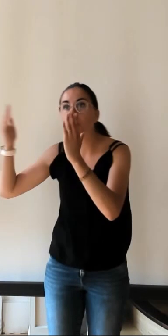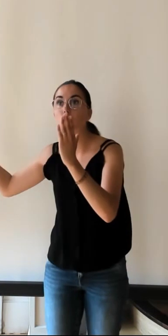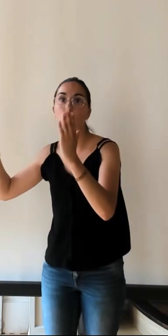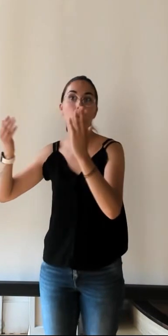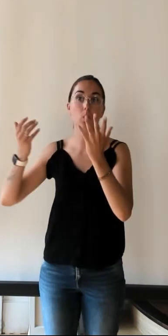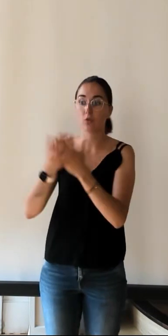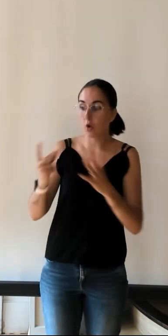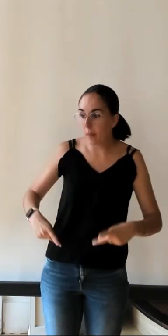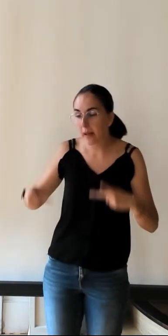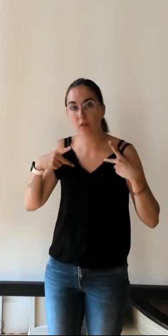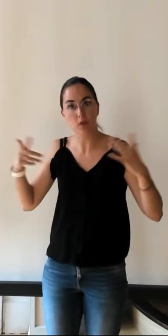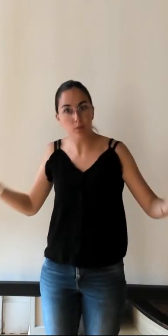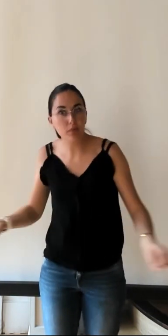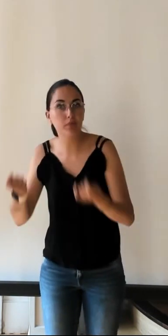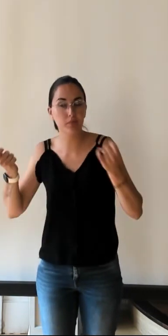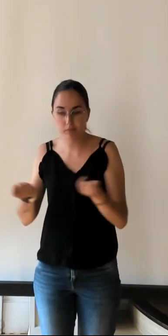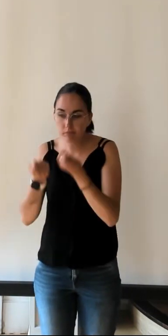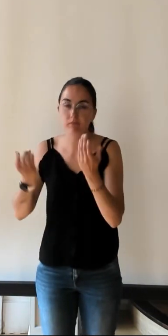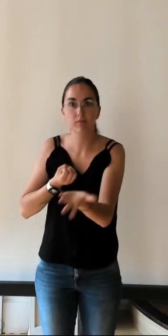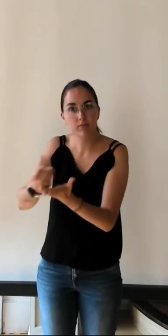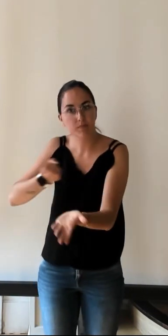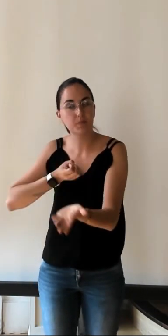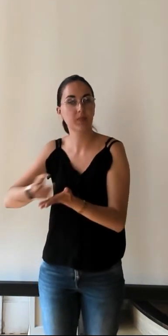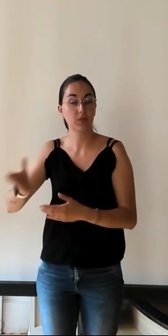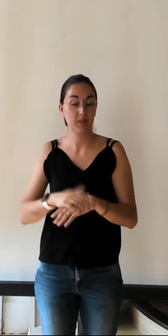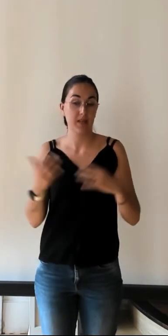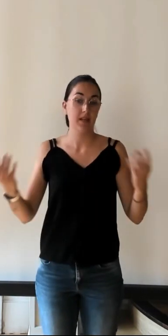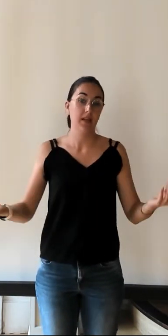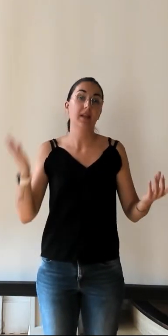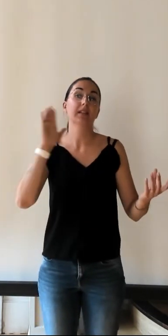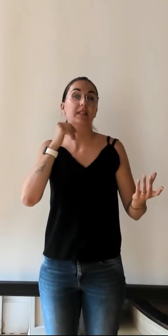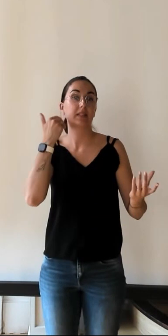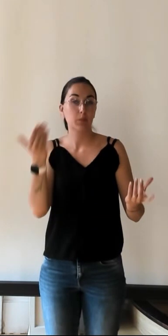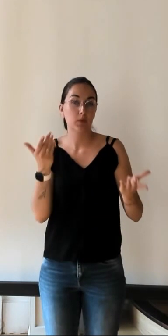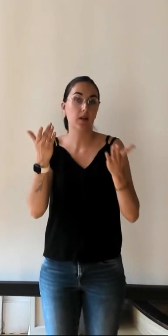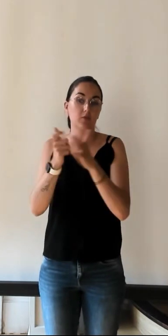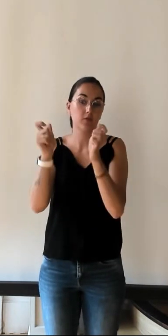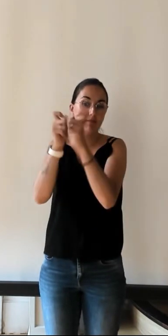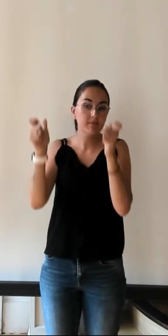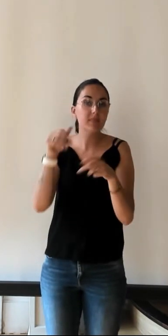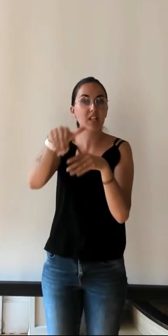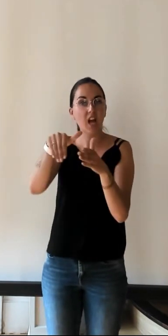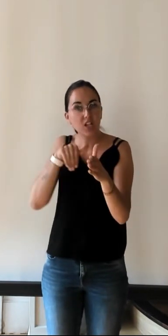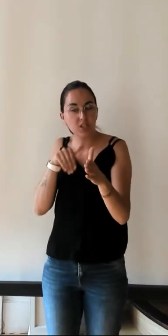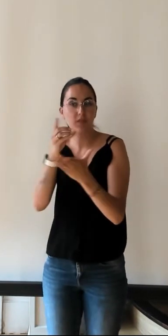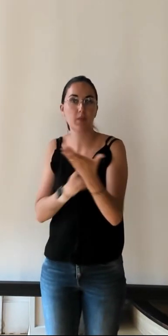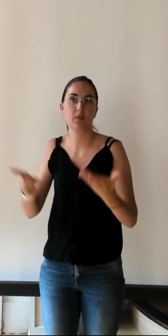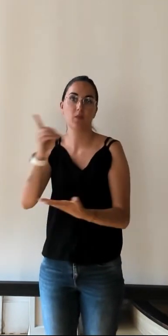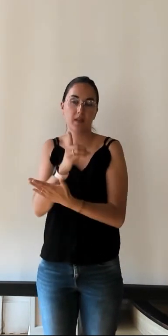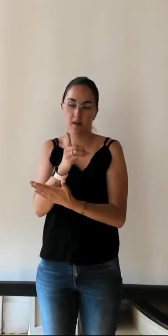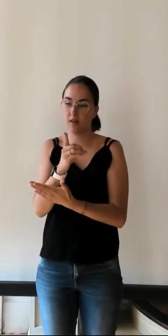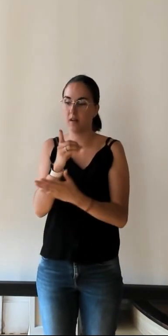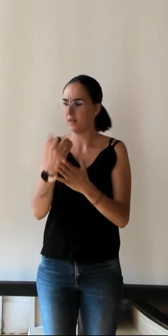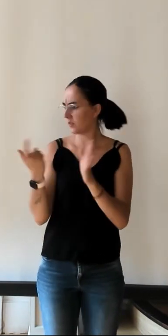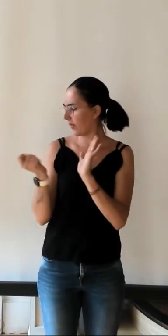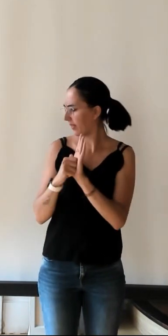des ateliers éducatifs. Et c'est dans ce cadre-là que les archives départementales ont réalisé, en